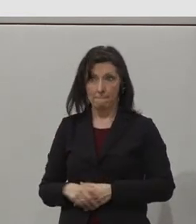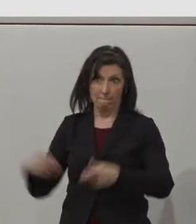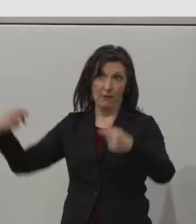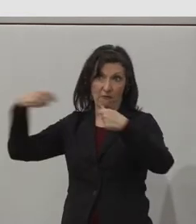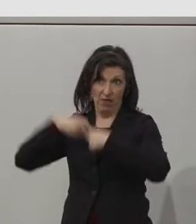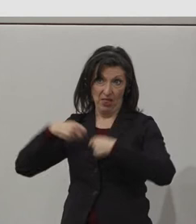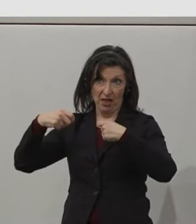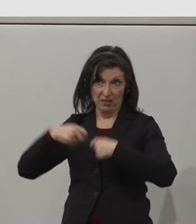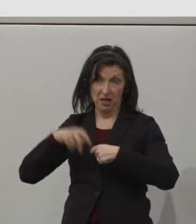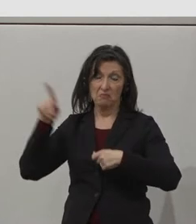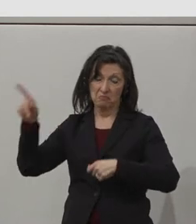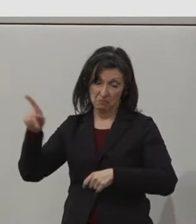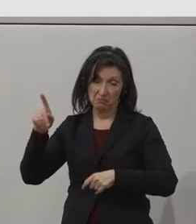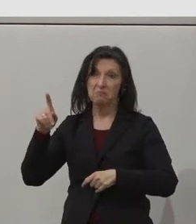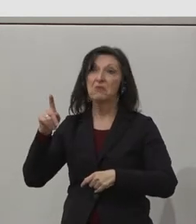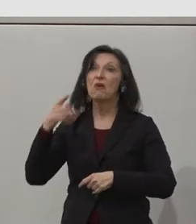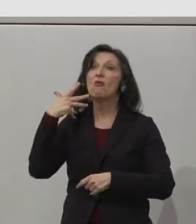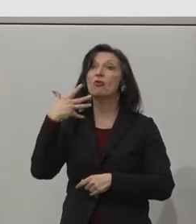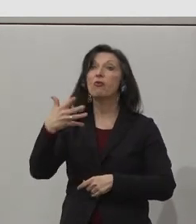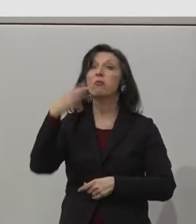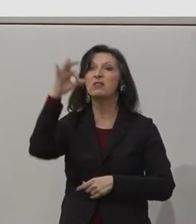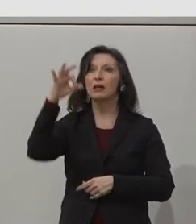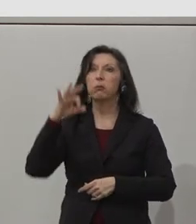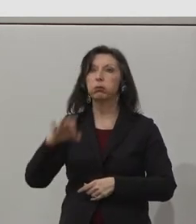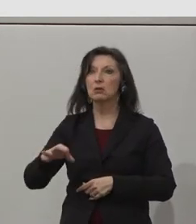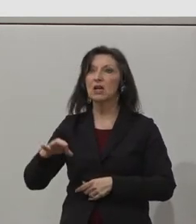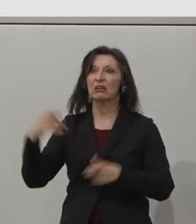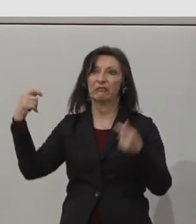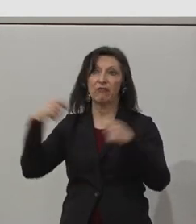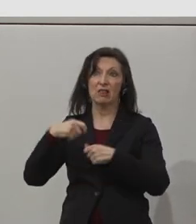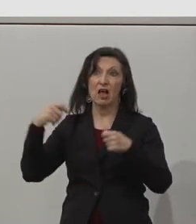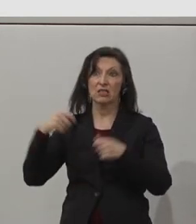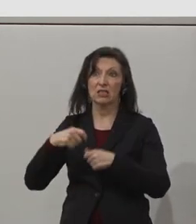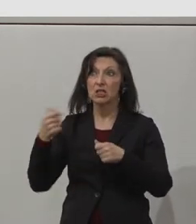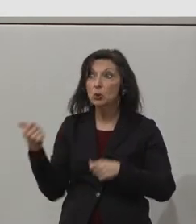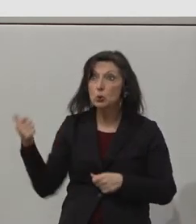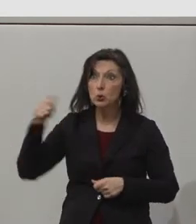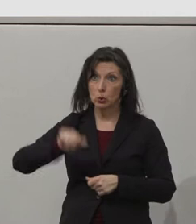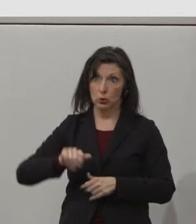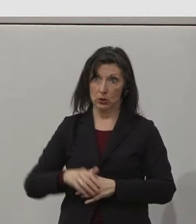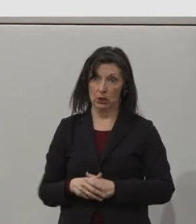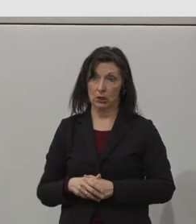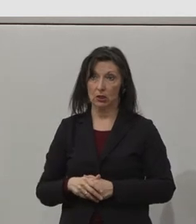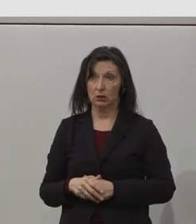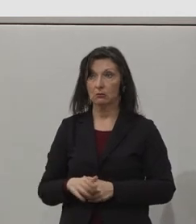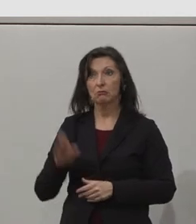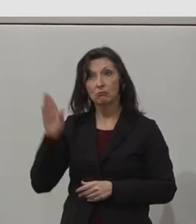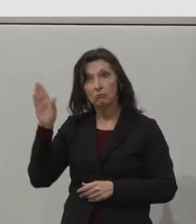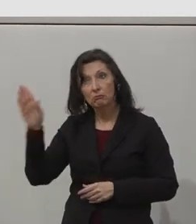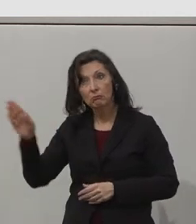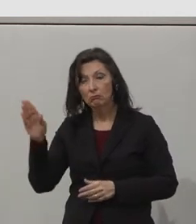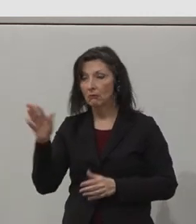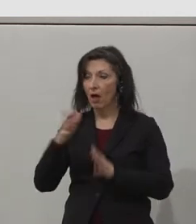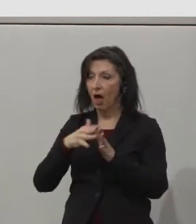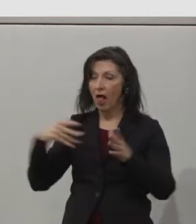Ireland, which gave us a huge uplift on the funds involved. And also, you know, it ensured that our